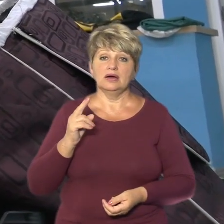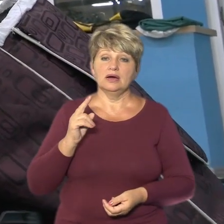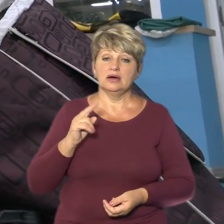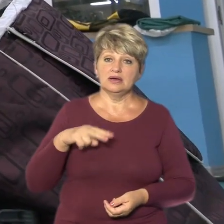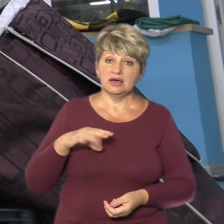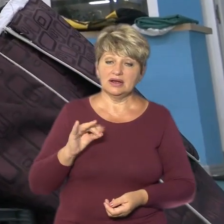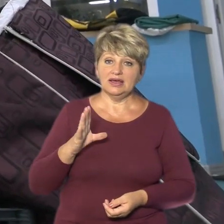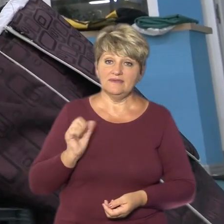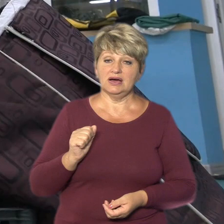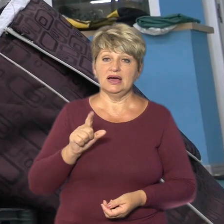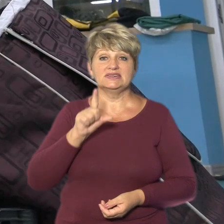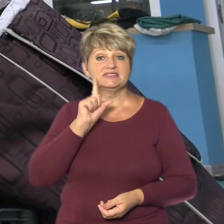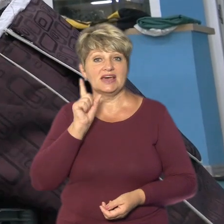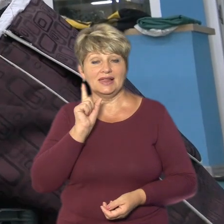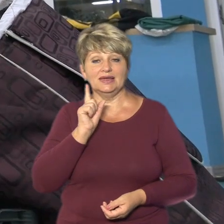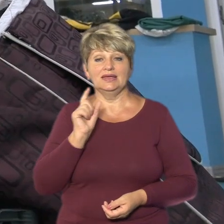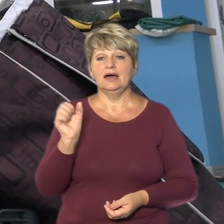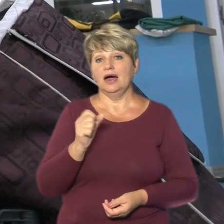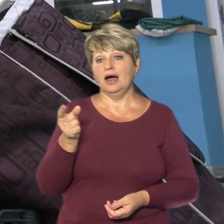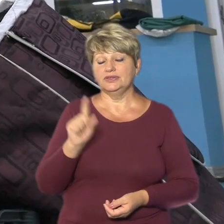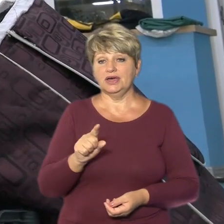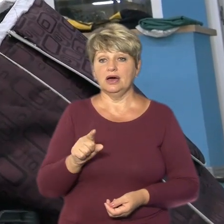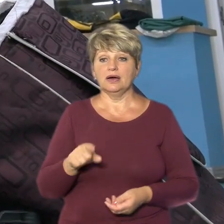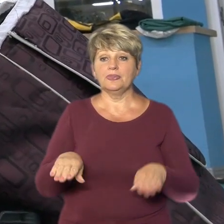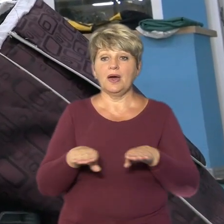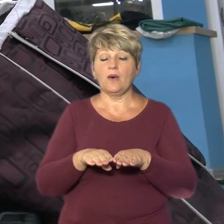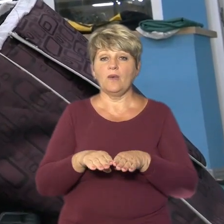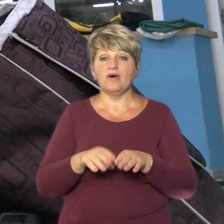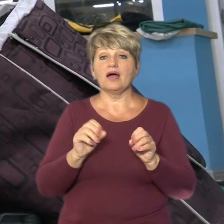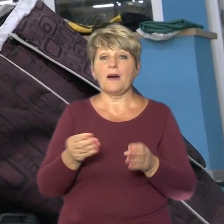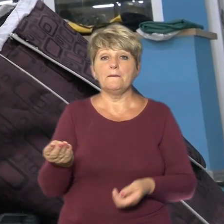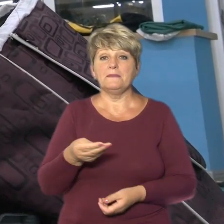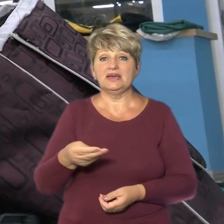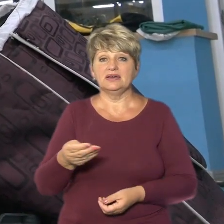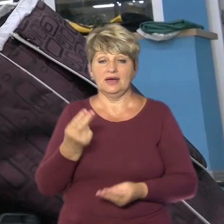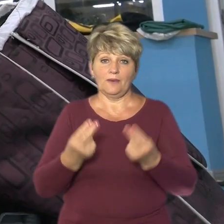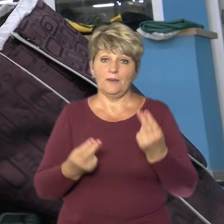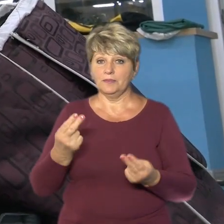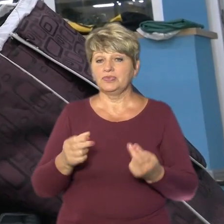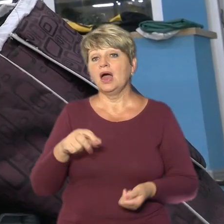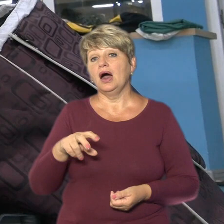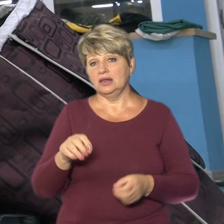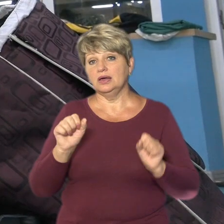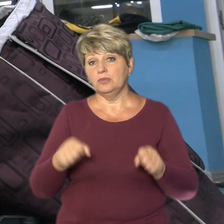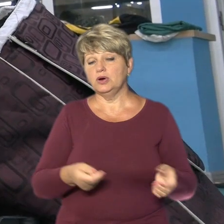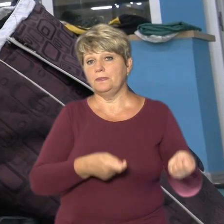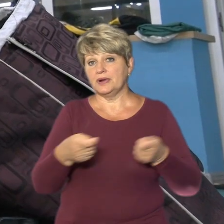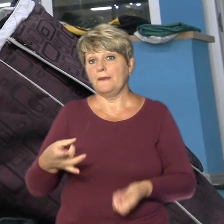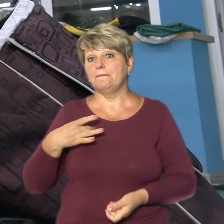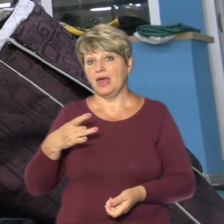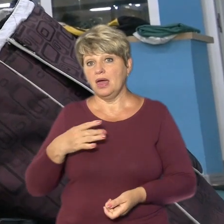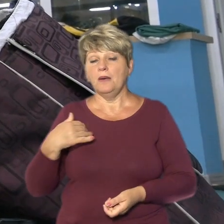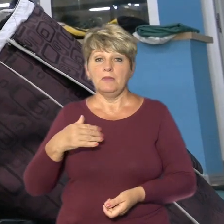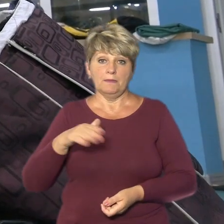природні відтінки зелені, а також ось такого от піщаного кольору. Але можна приносити біле, яке ми